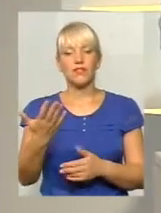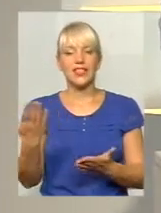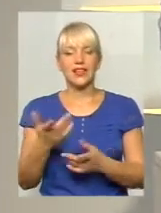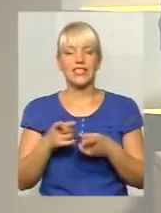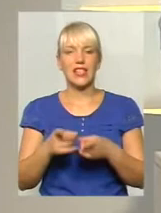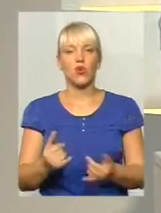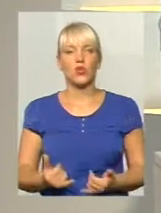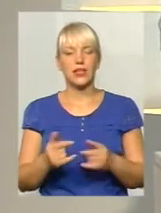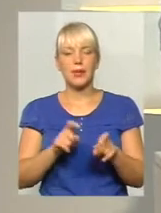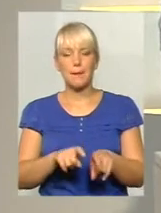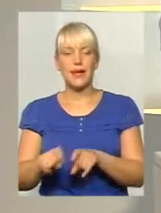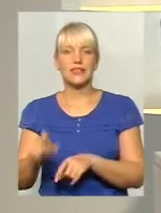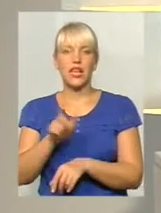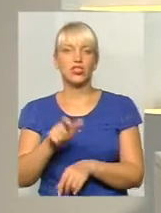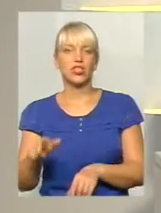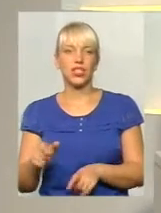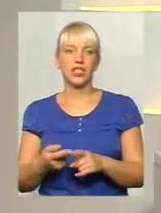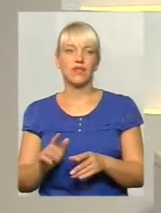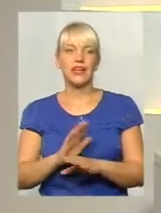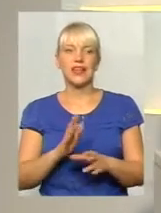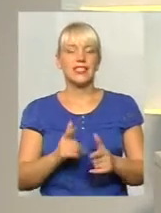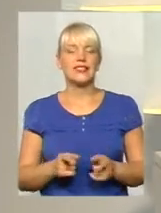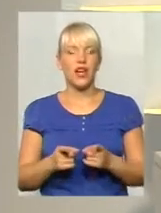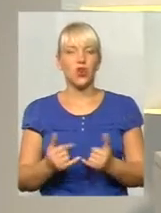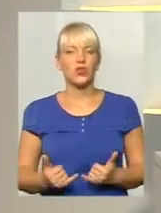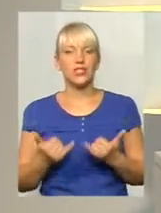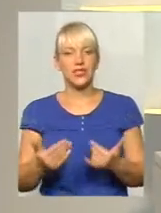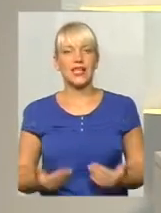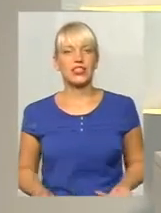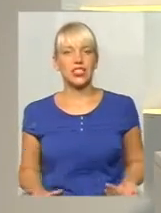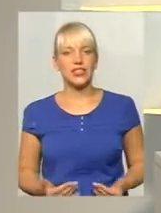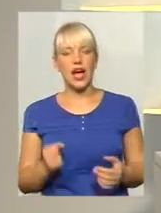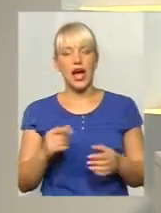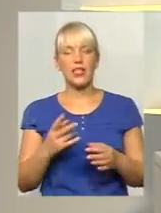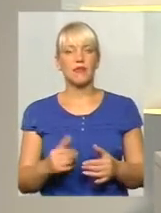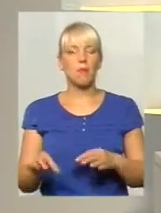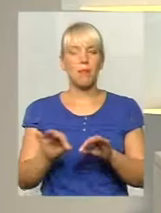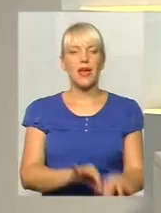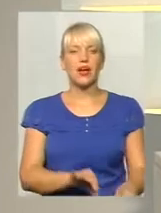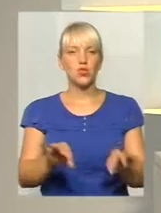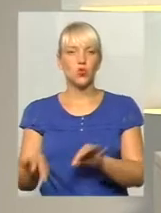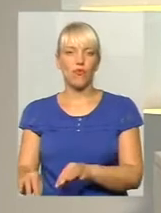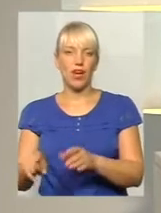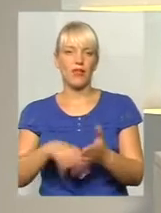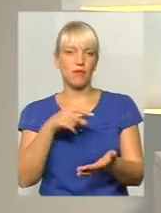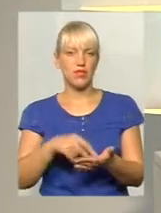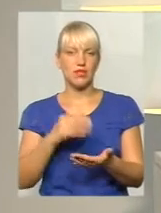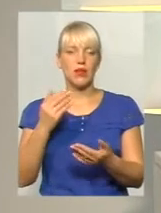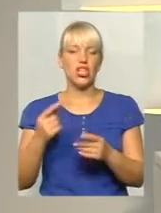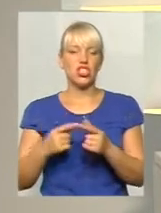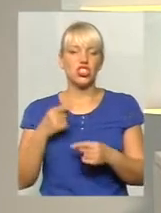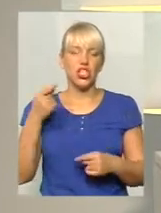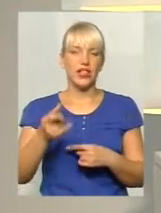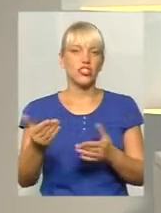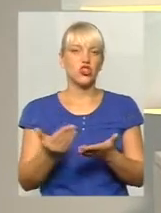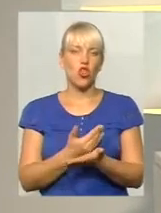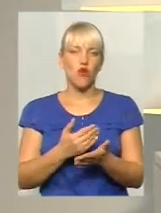пасажирів, в майно вазі, загрози не для життя, а якраз в пересуванні містом через нову транспортну схему руху,